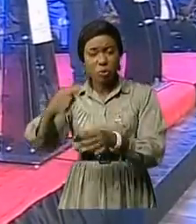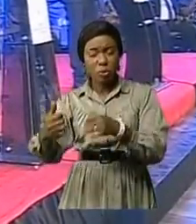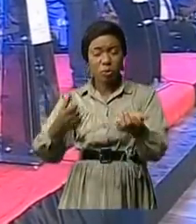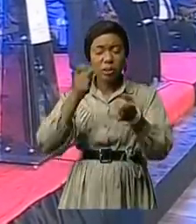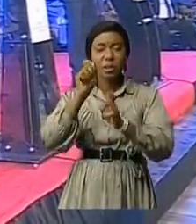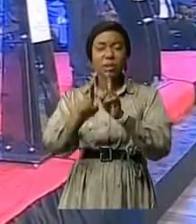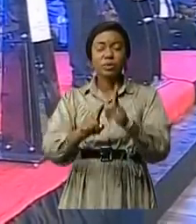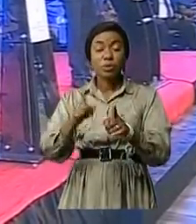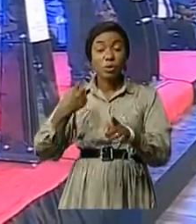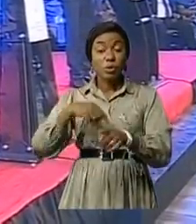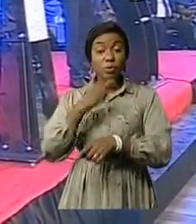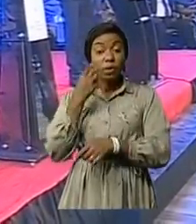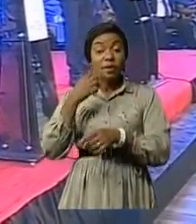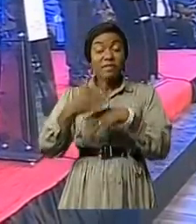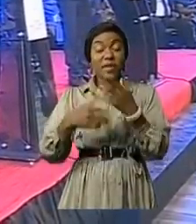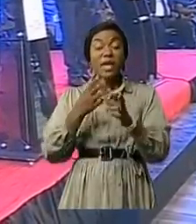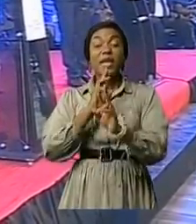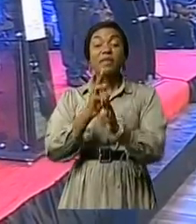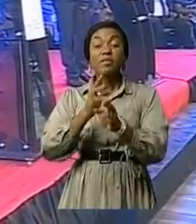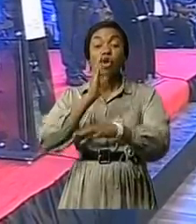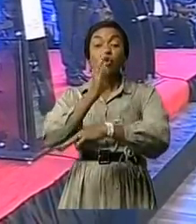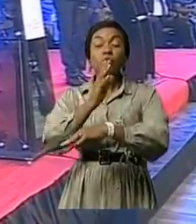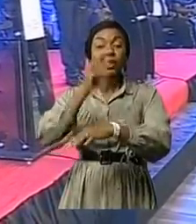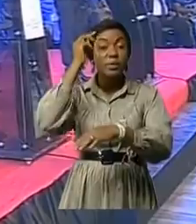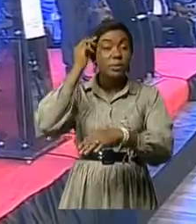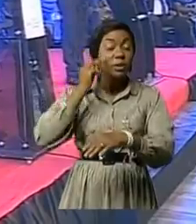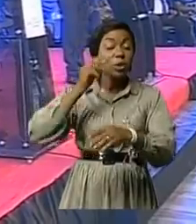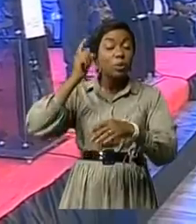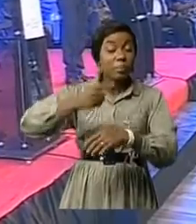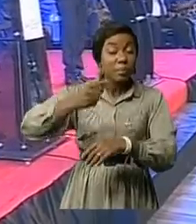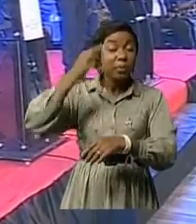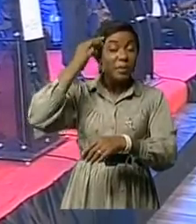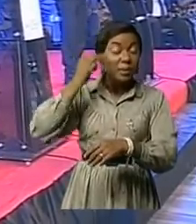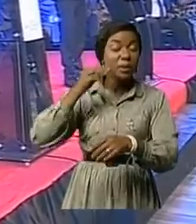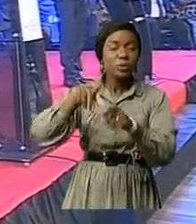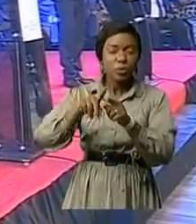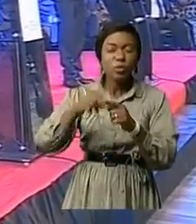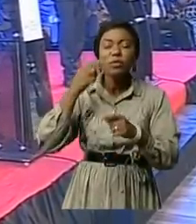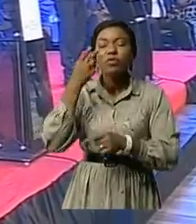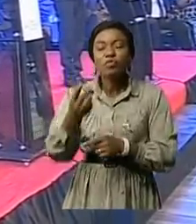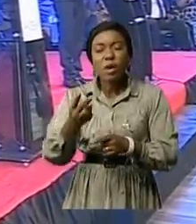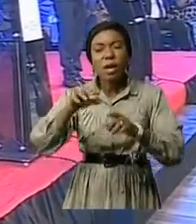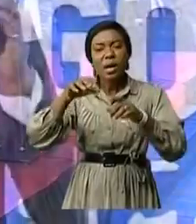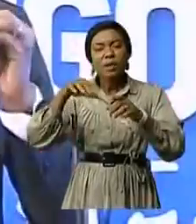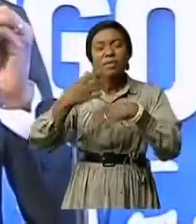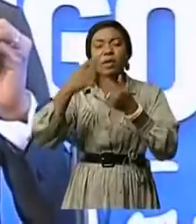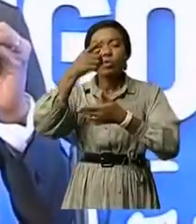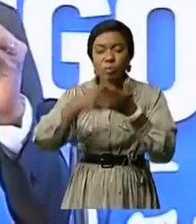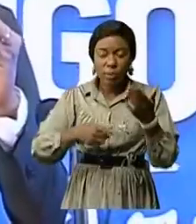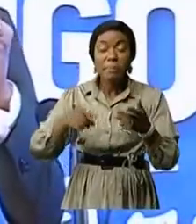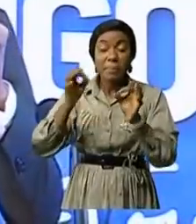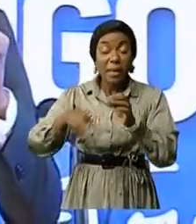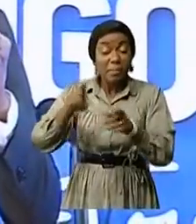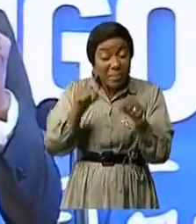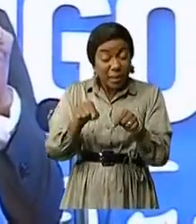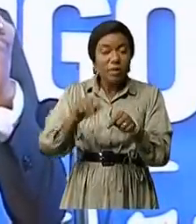on va faire rapport au conseil de ministre au premier ministre et nous verrons ce qui pourra être fait. Mais déjà, il faut savoir